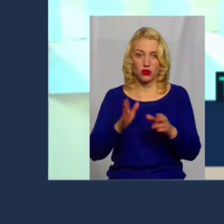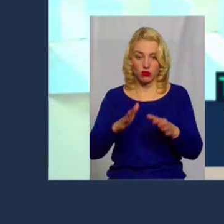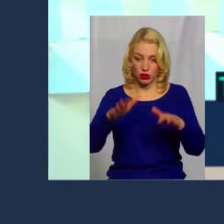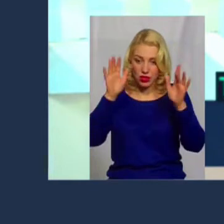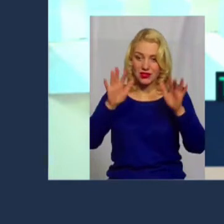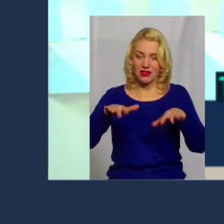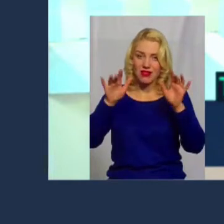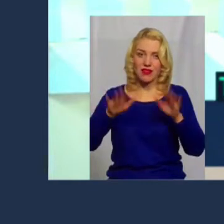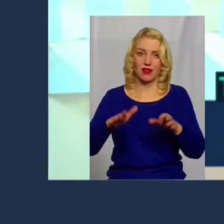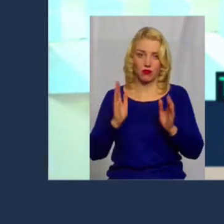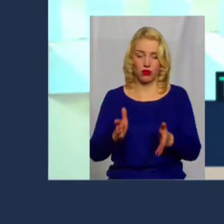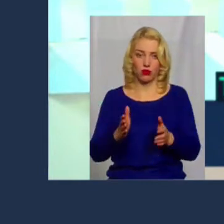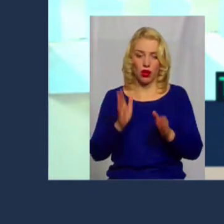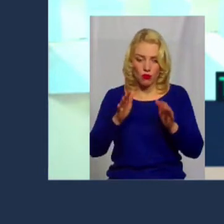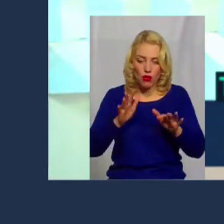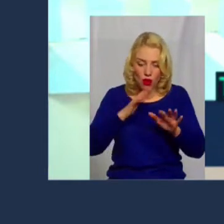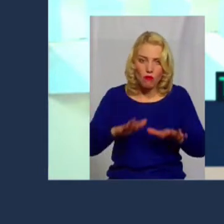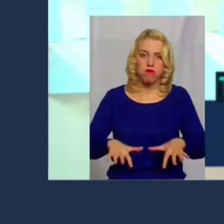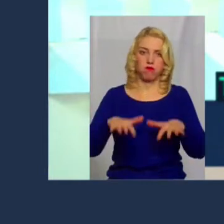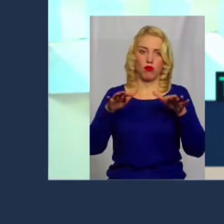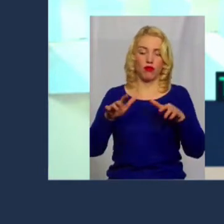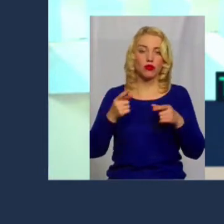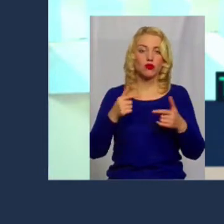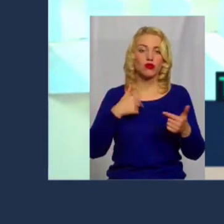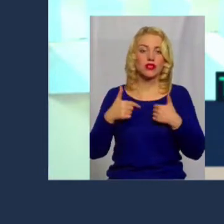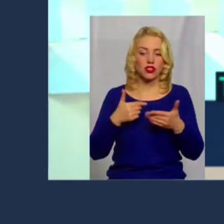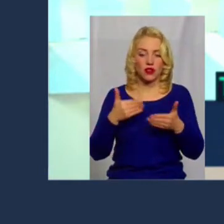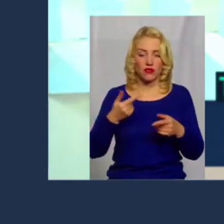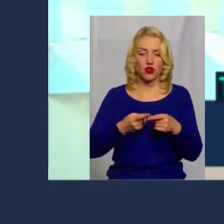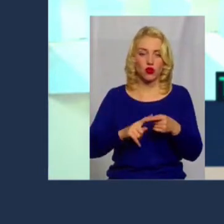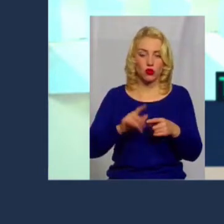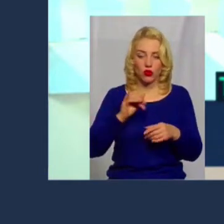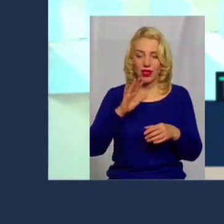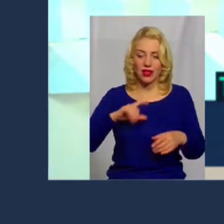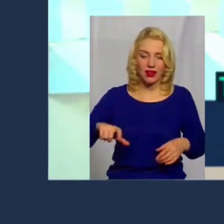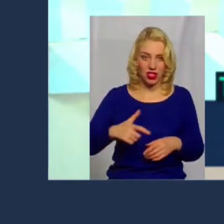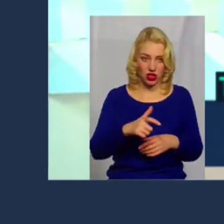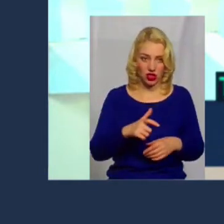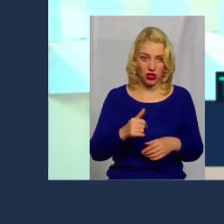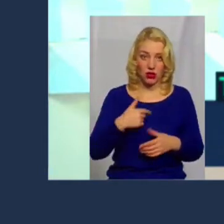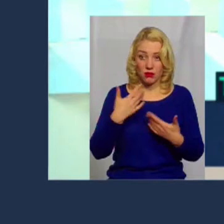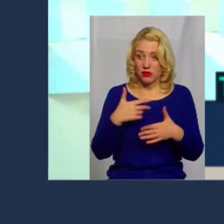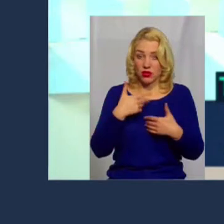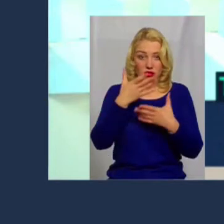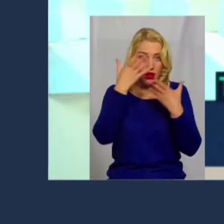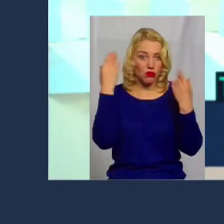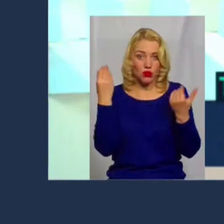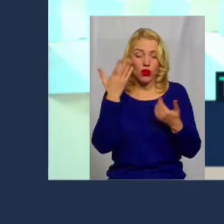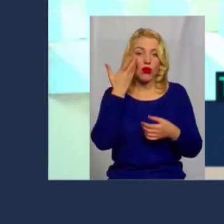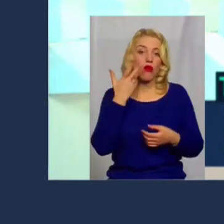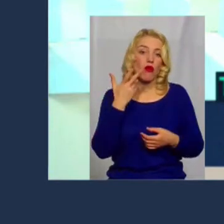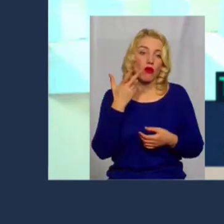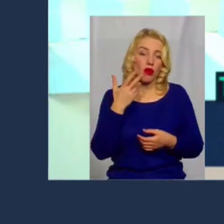повінь. Тому що страждається цього і річки, і ставки. Тому що ми вже забули, коли перше, коли річка,